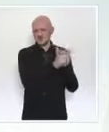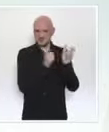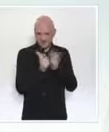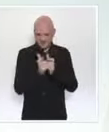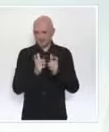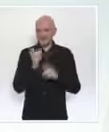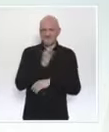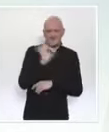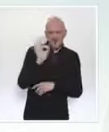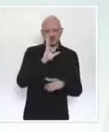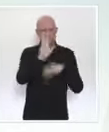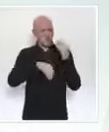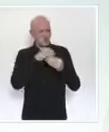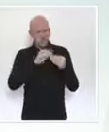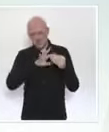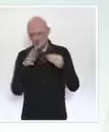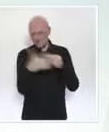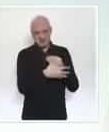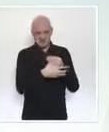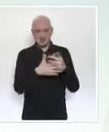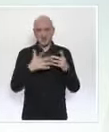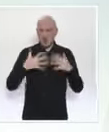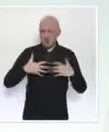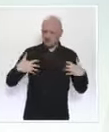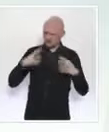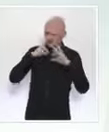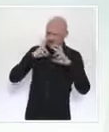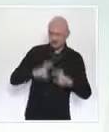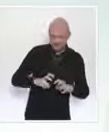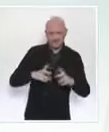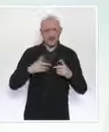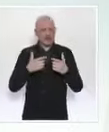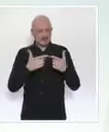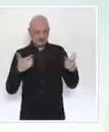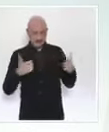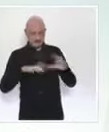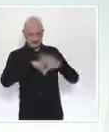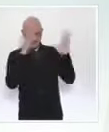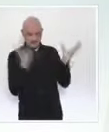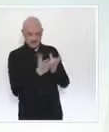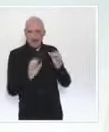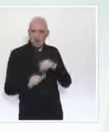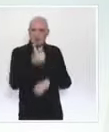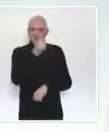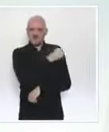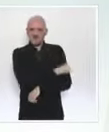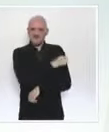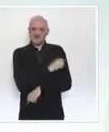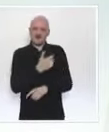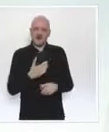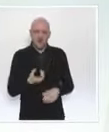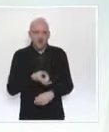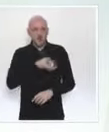de la science et de la recherche médicale a permis de développer ces premiers vaccins dans des délais